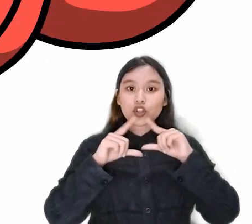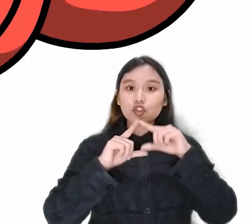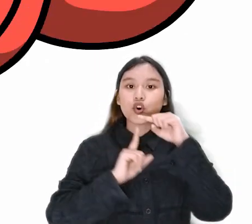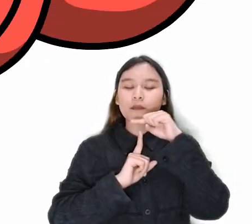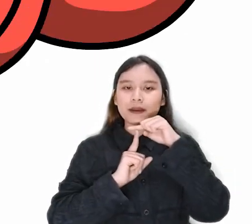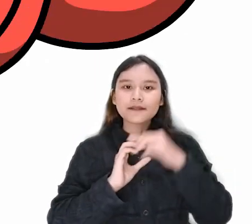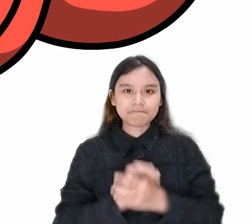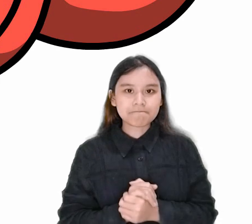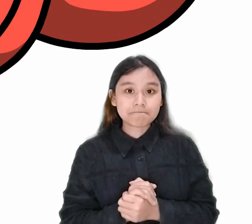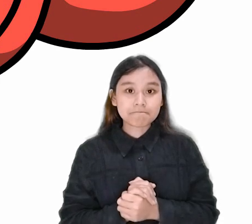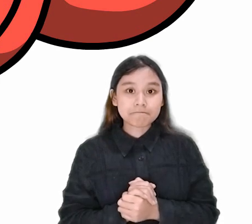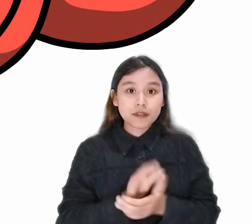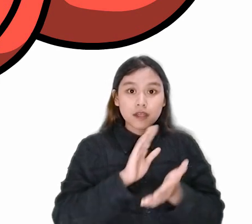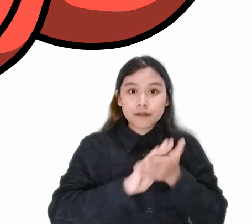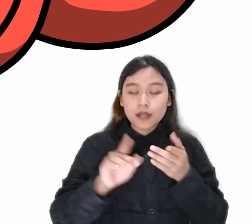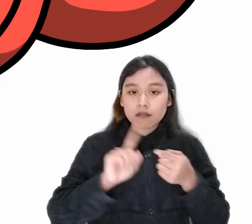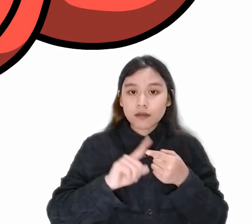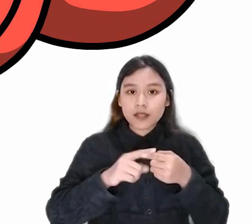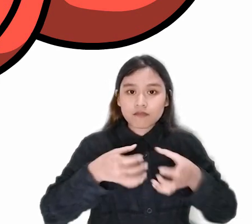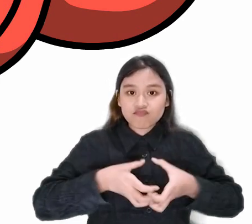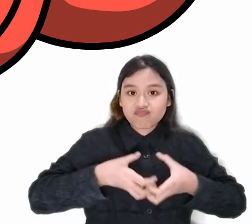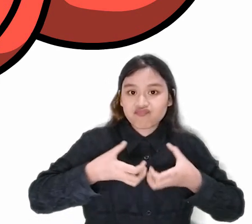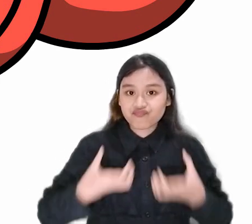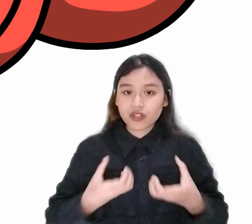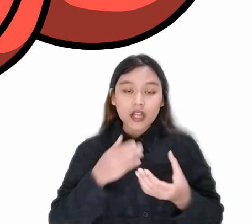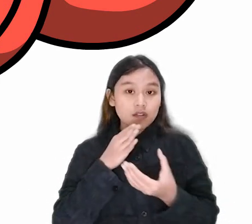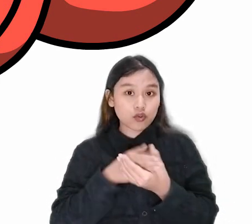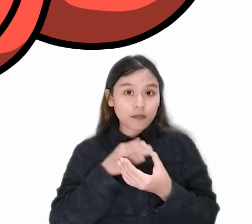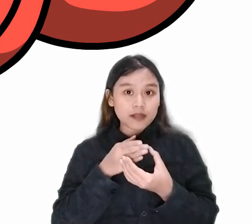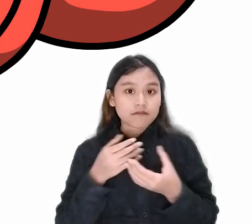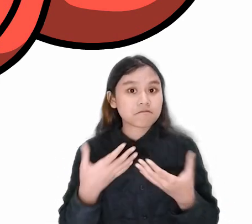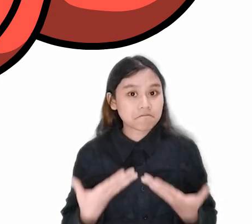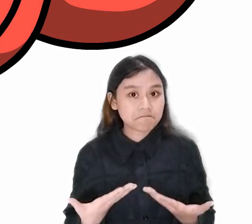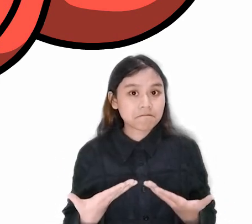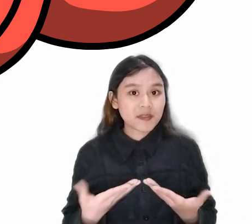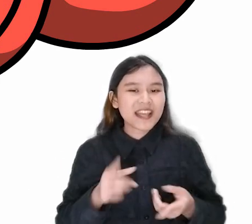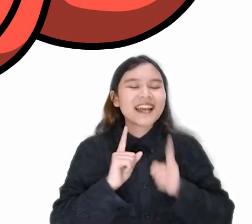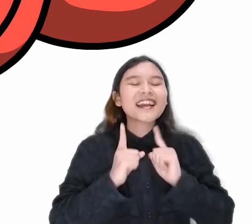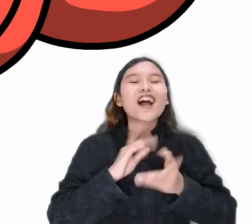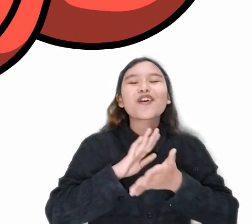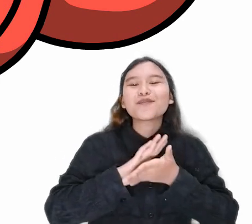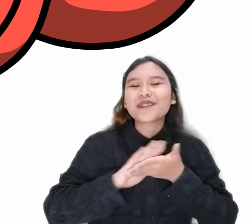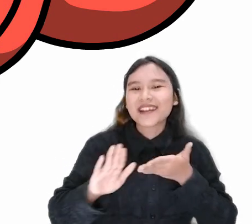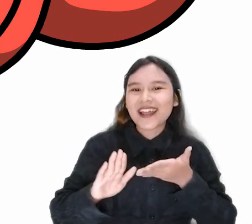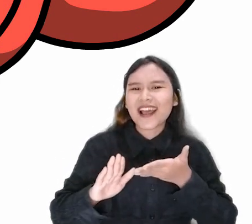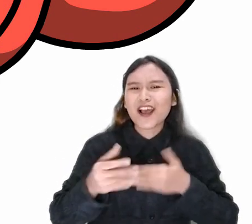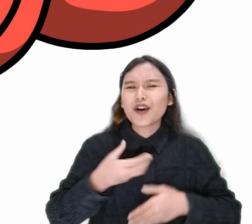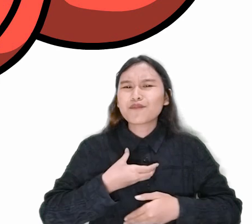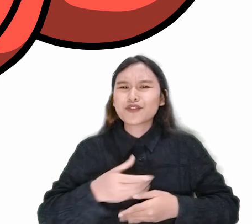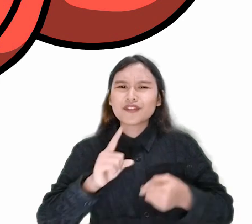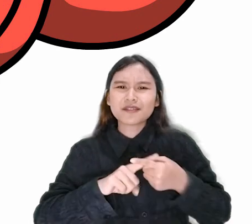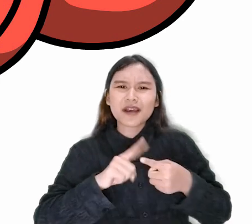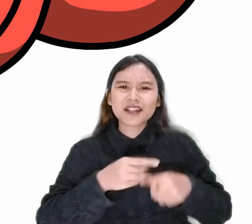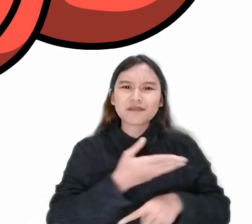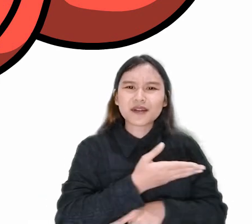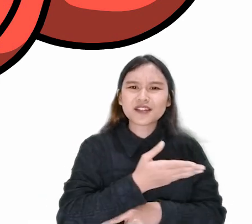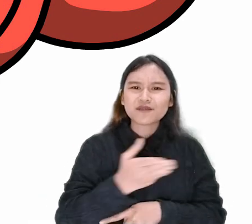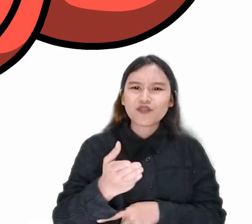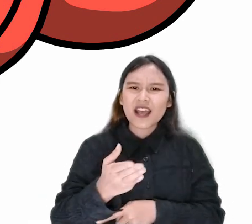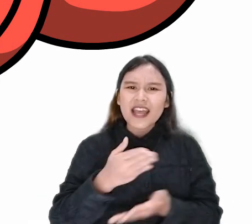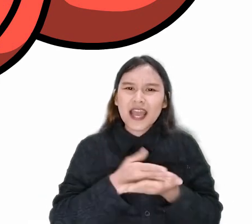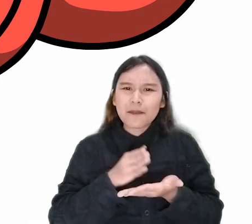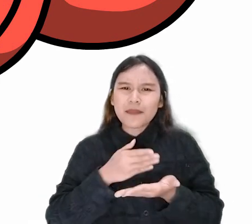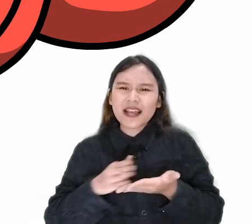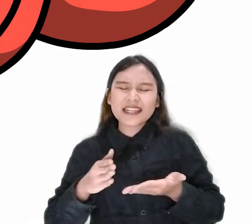Pernahkah anda membelah sebuah tomat? Jika pernah, menurut kalian bagian tubuh